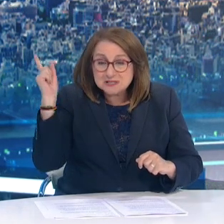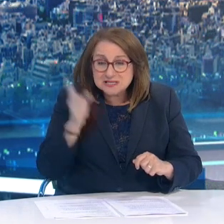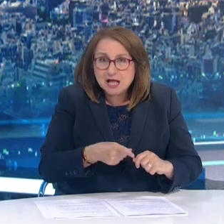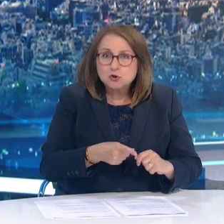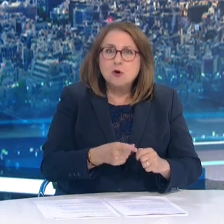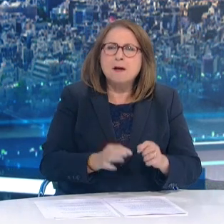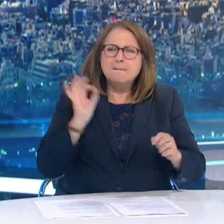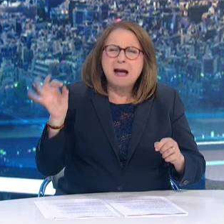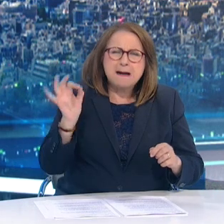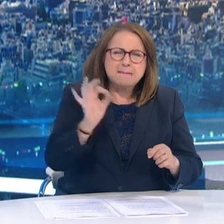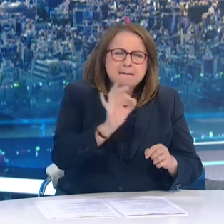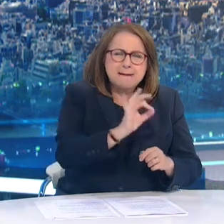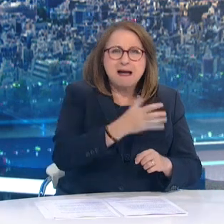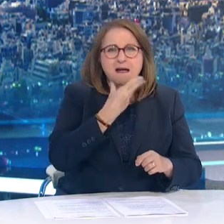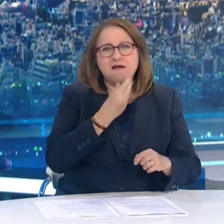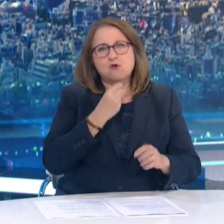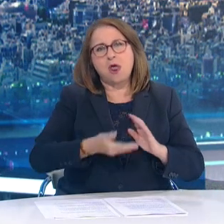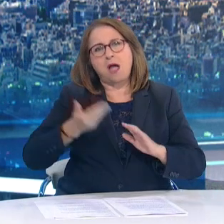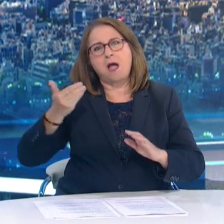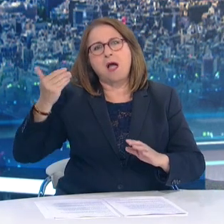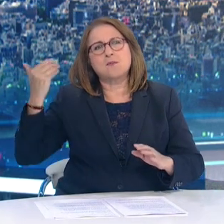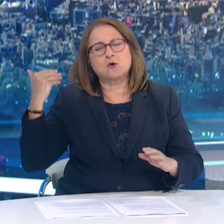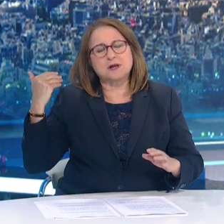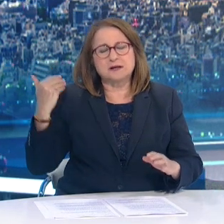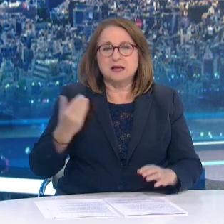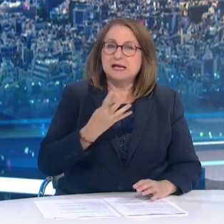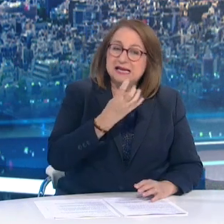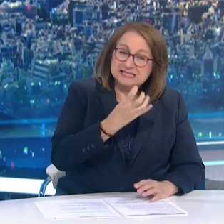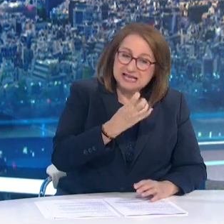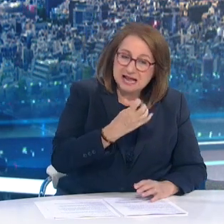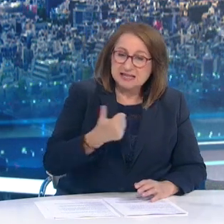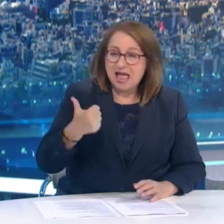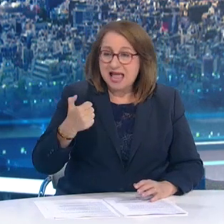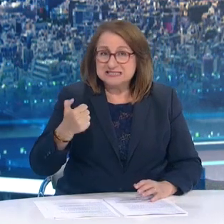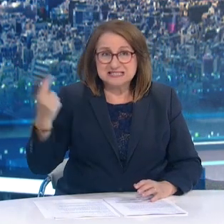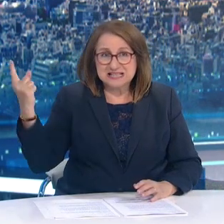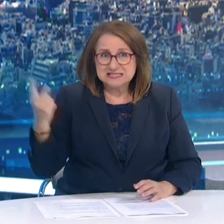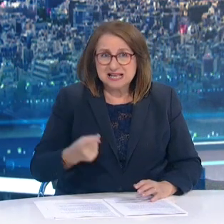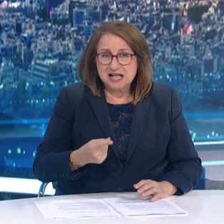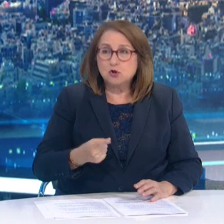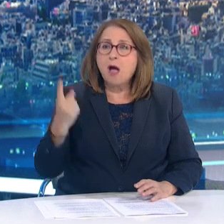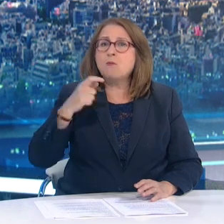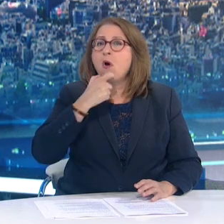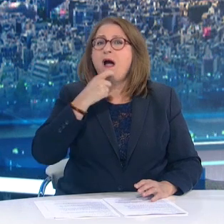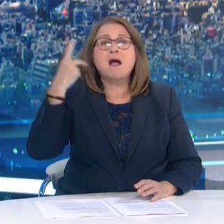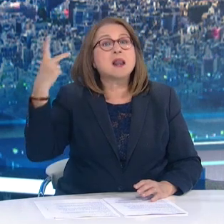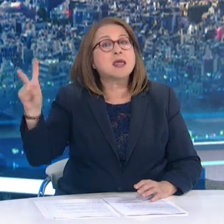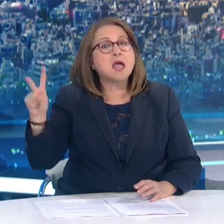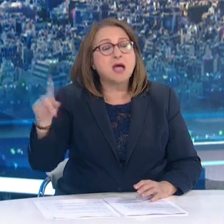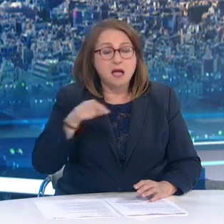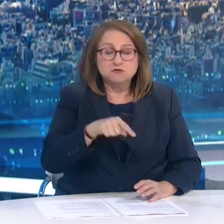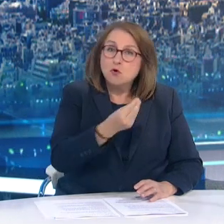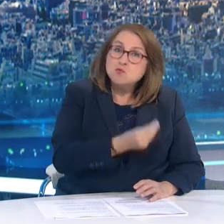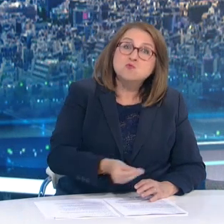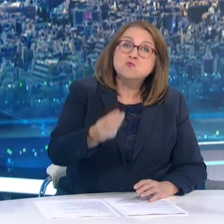βρήκαμε στην Ιουχάν αλλά και 40-60% πιο μεταδοτική σε σύγκριση με την Βρετανική μετάλλαξη που σημαντικά